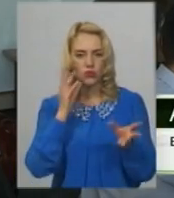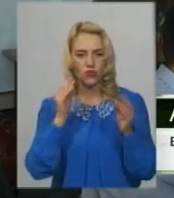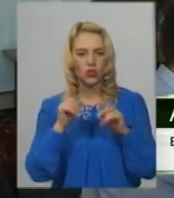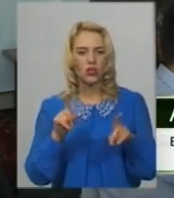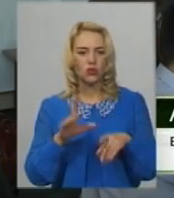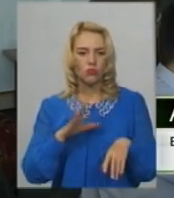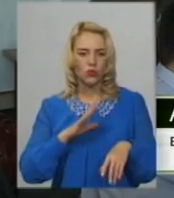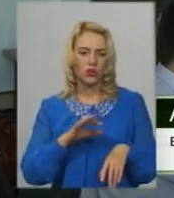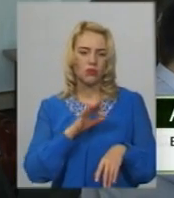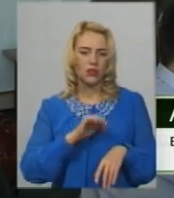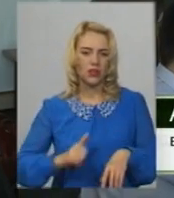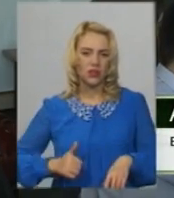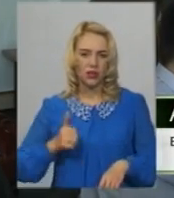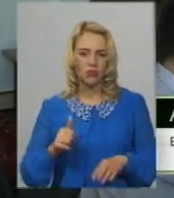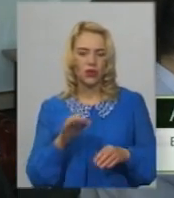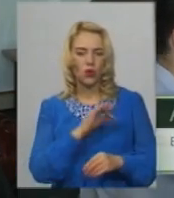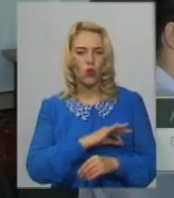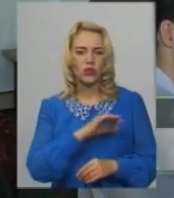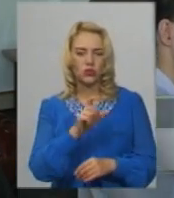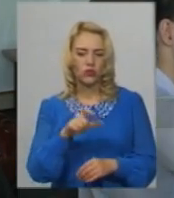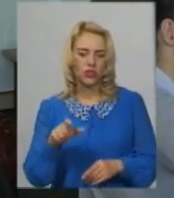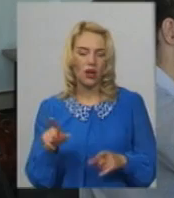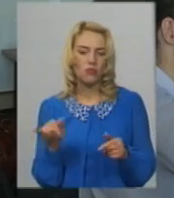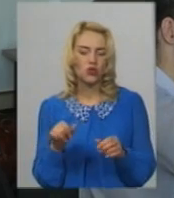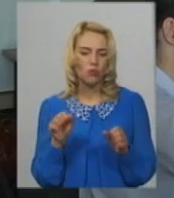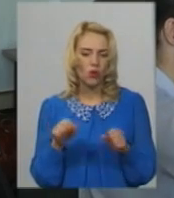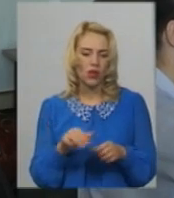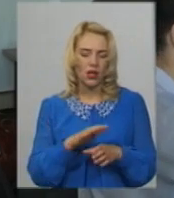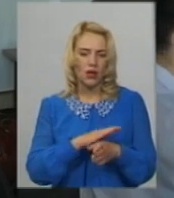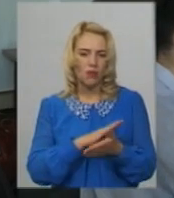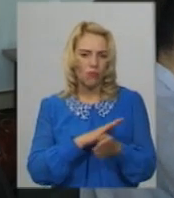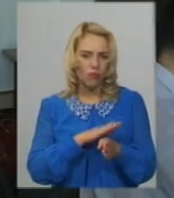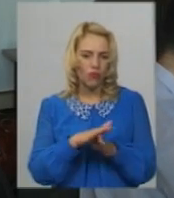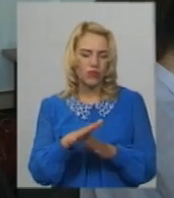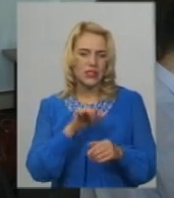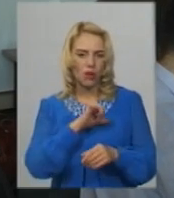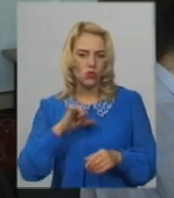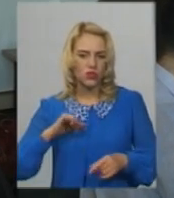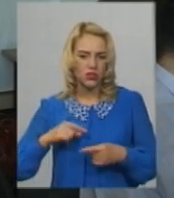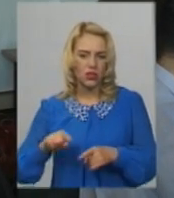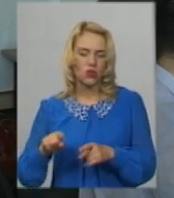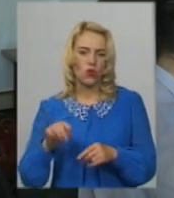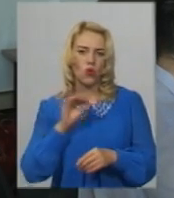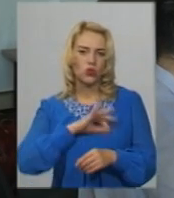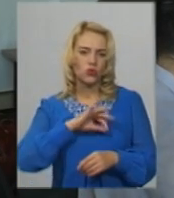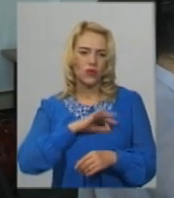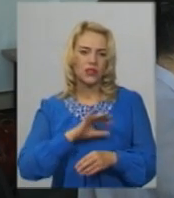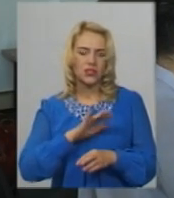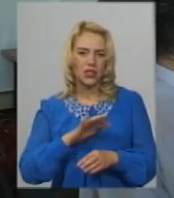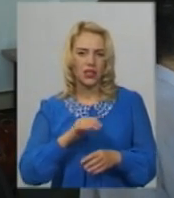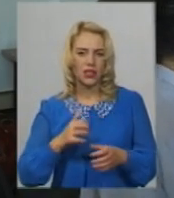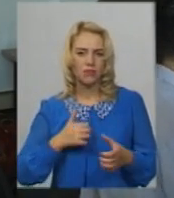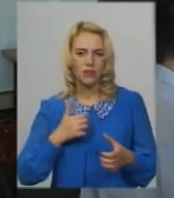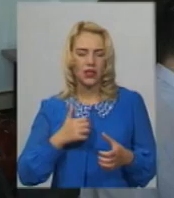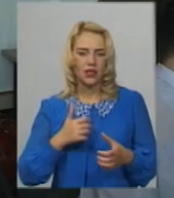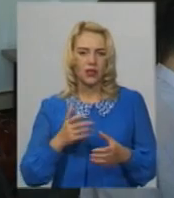гідними користувачами. Могли абсолютно самостійно користуватися і не напружувати ні